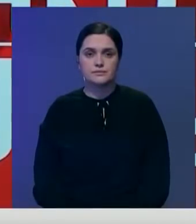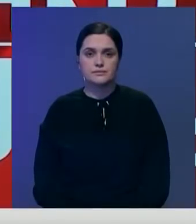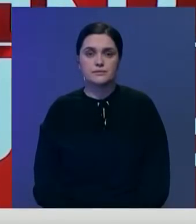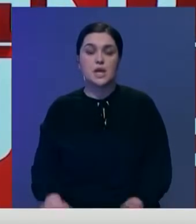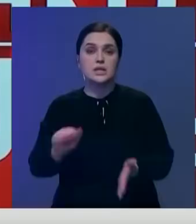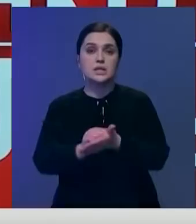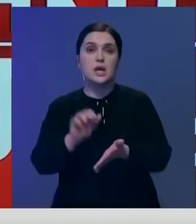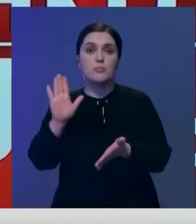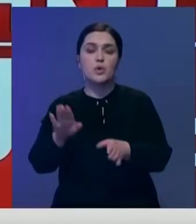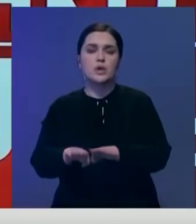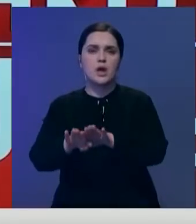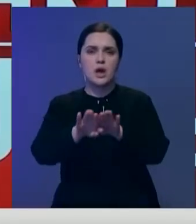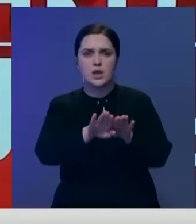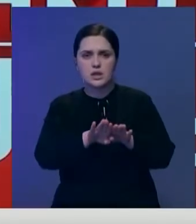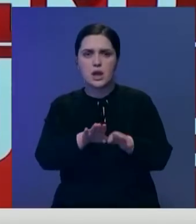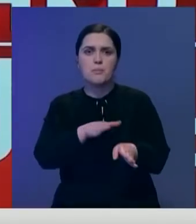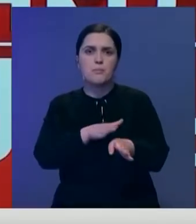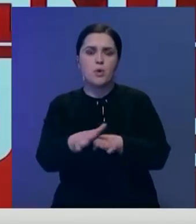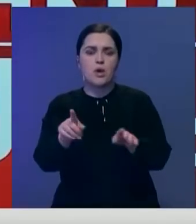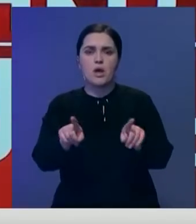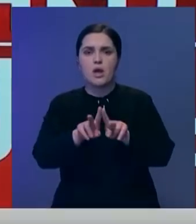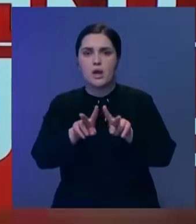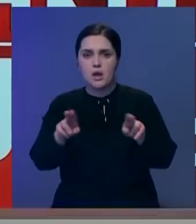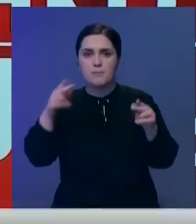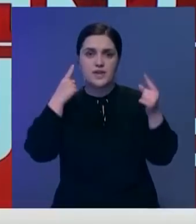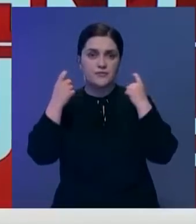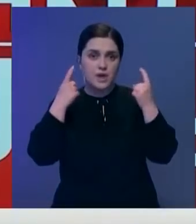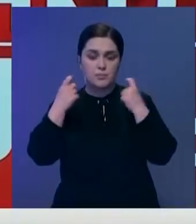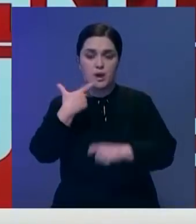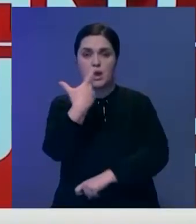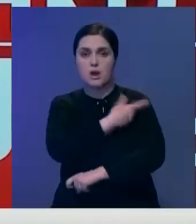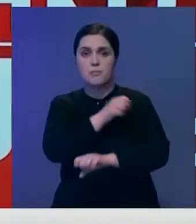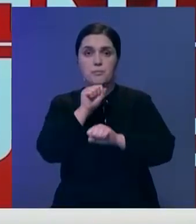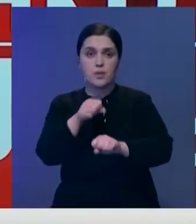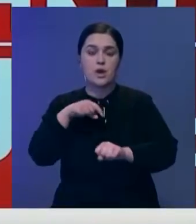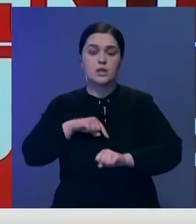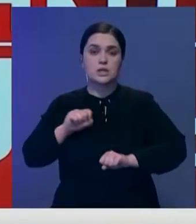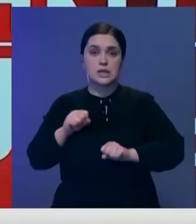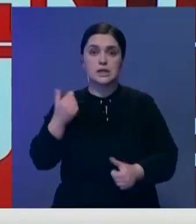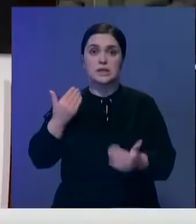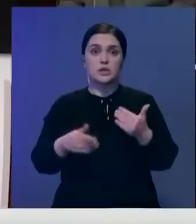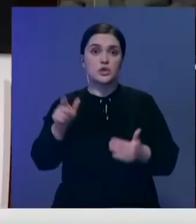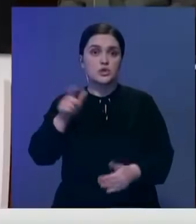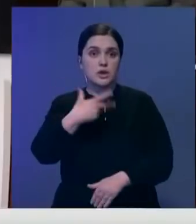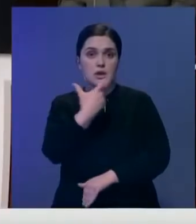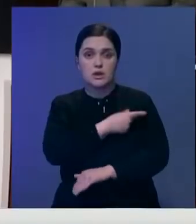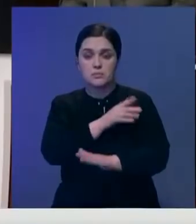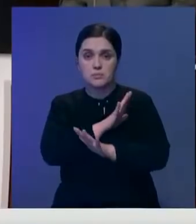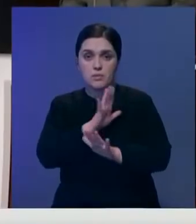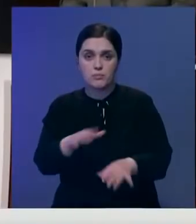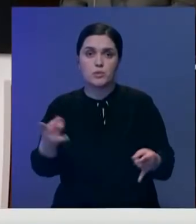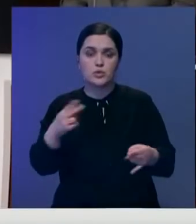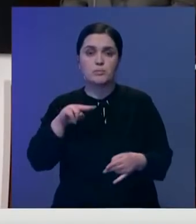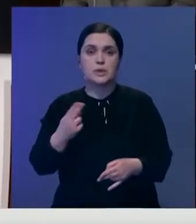Сертификат будет одинаковым везде. В нем будет одна и та же информация о вакцинации и наличии антител. Но если человек не вакцинировался, то нужно будет пройти